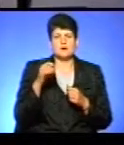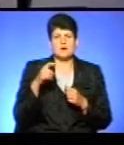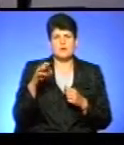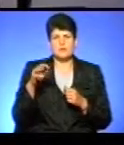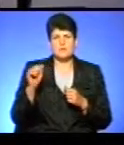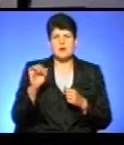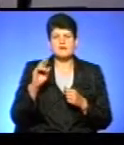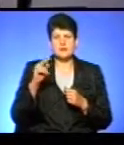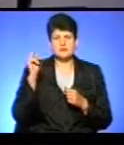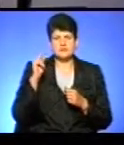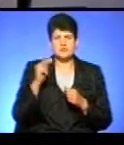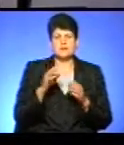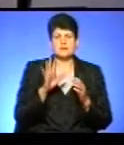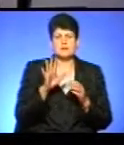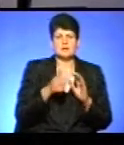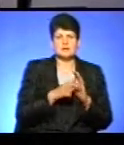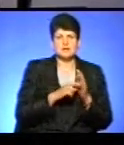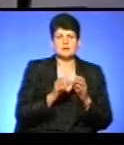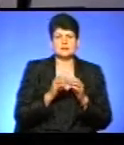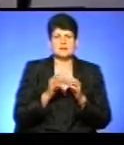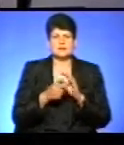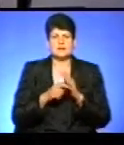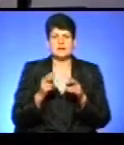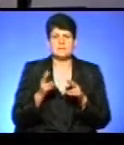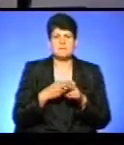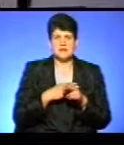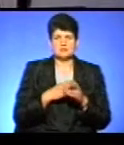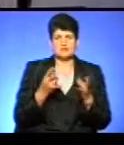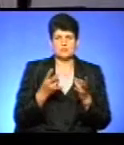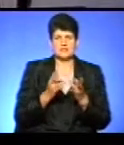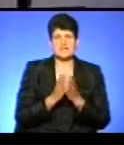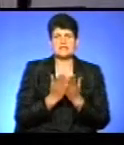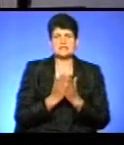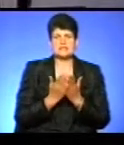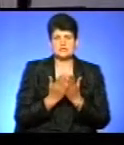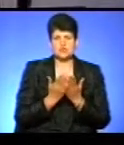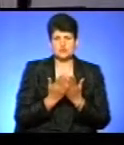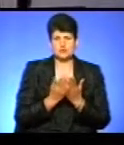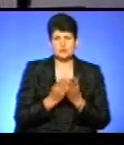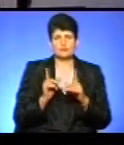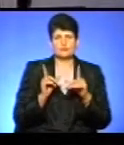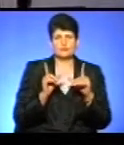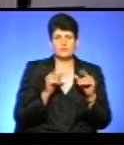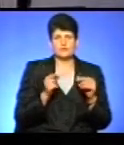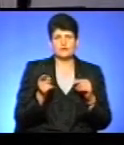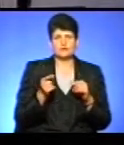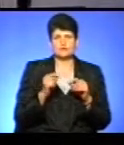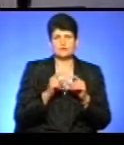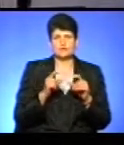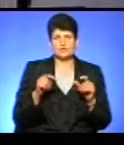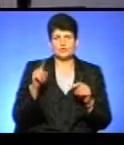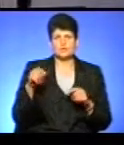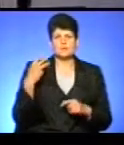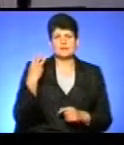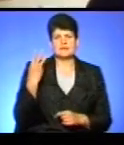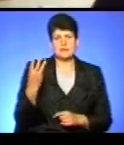-класники і 10-класники без необхідних паперових книжок, дізнавалась наша знімальна група, відвідавши Тернопільську спеціалізовану школу номер